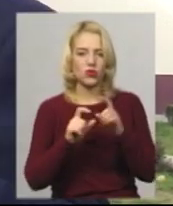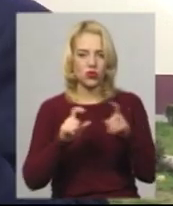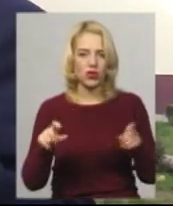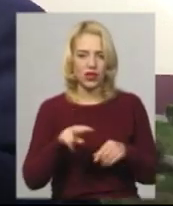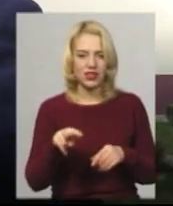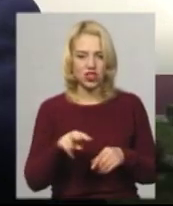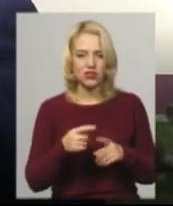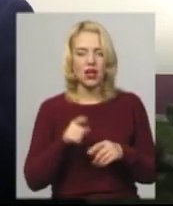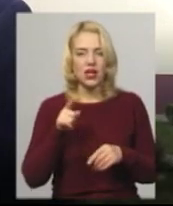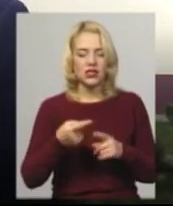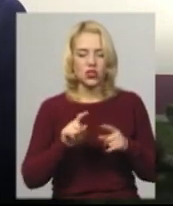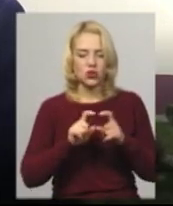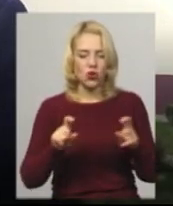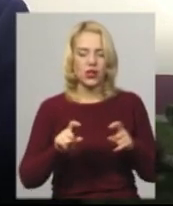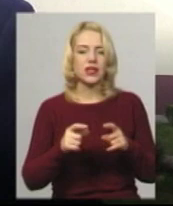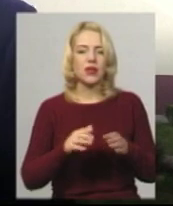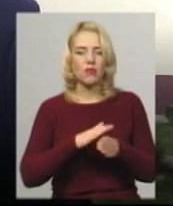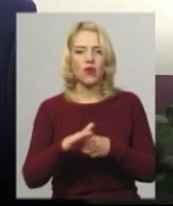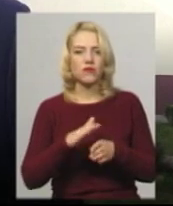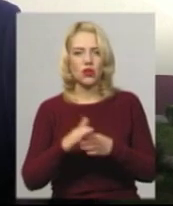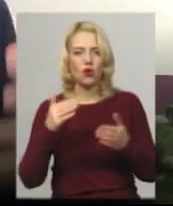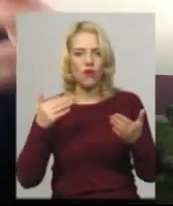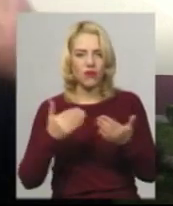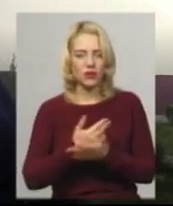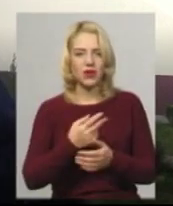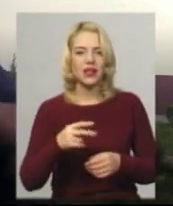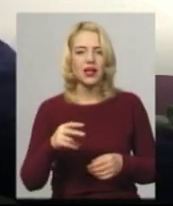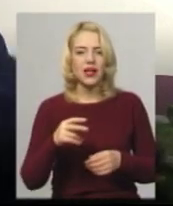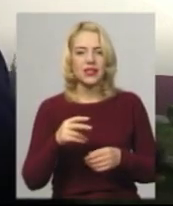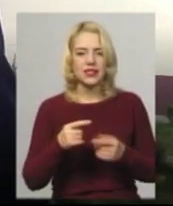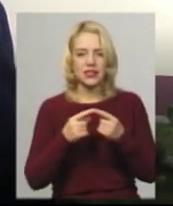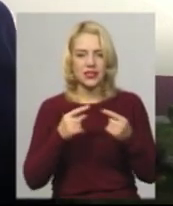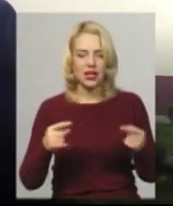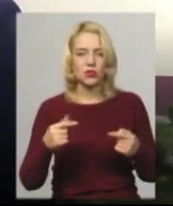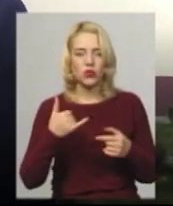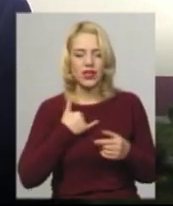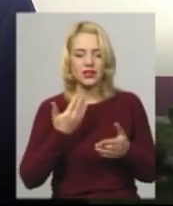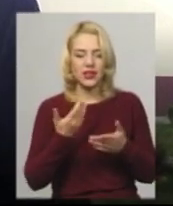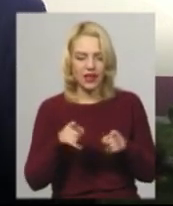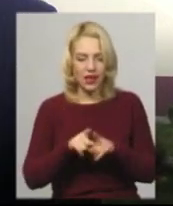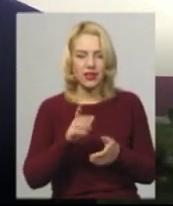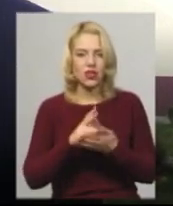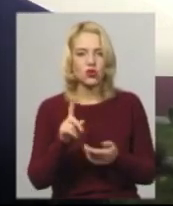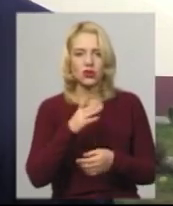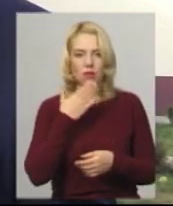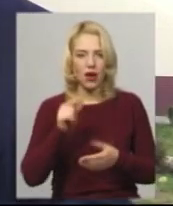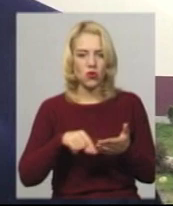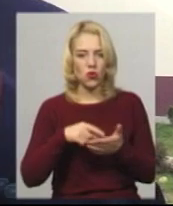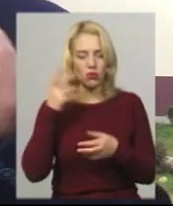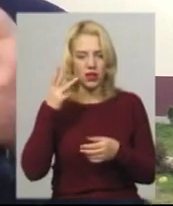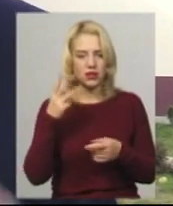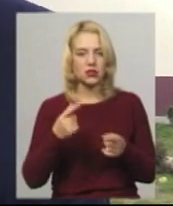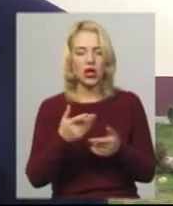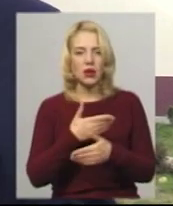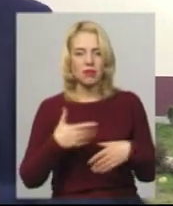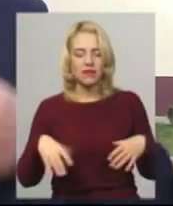навчальними засобами. Це бомбізна. Вона знає те, що немає в місті Хмельницькому. Ми все робили для того, щоб